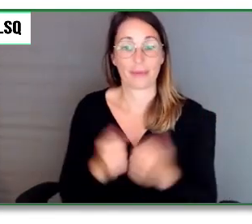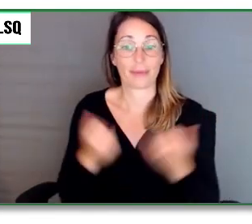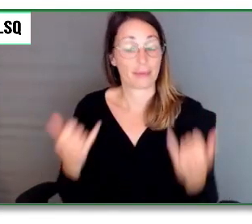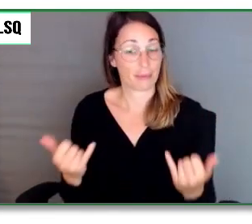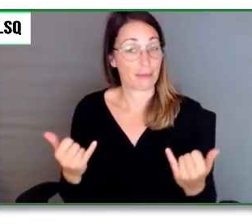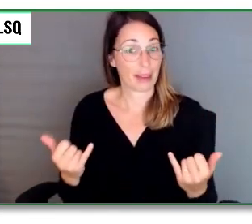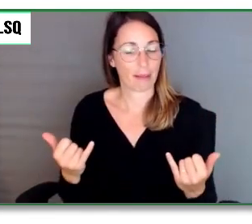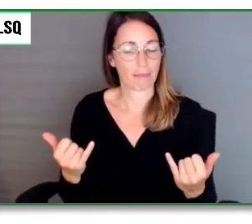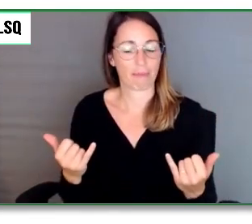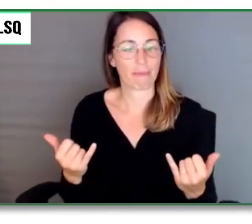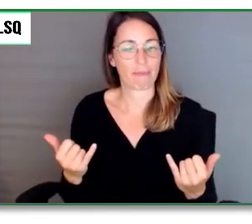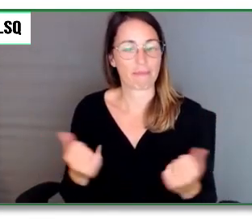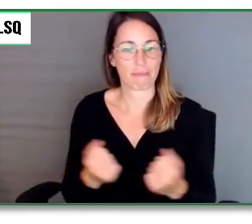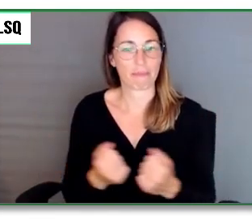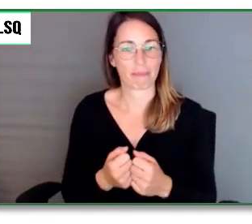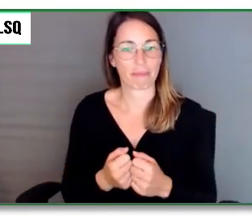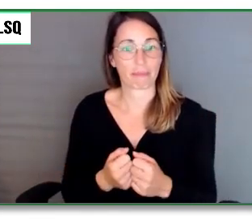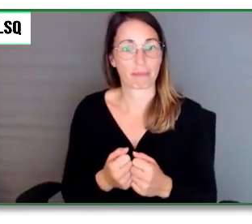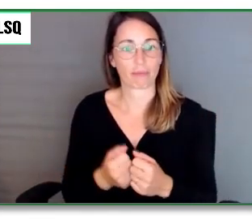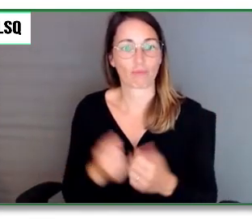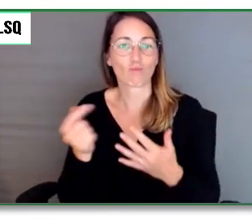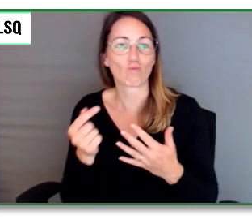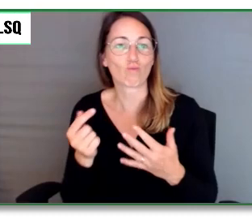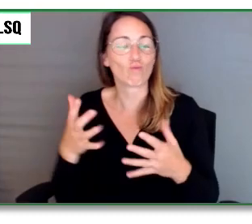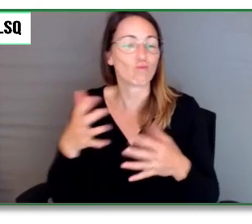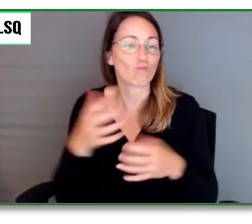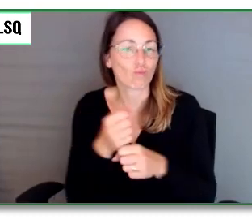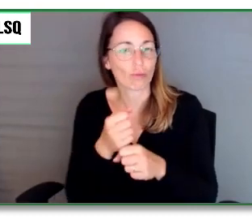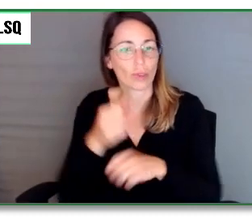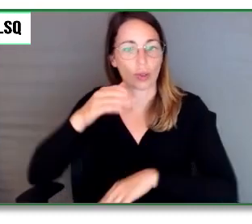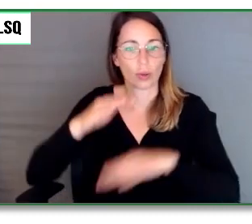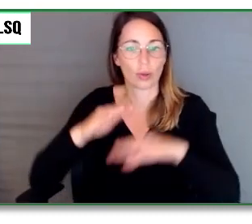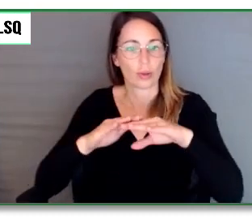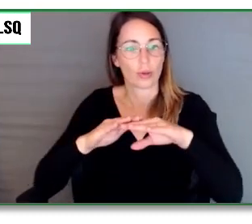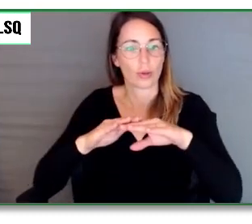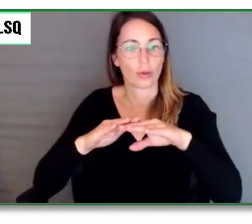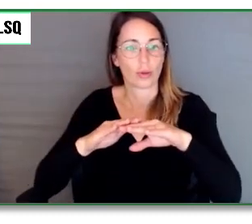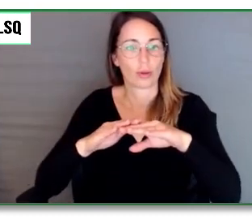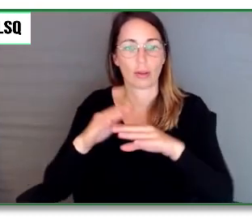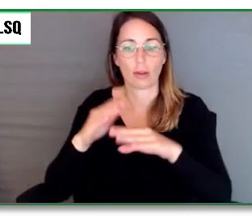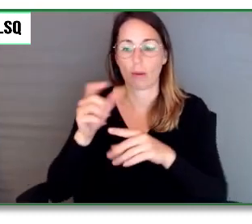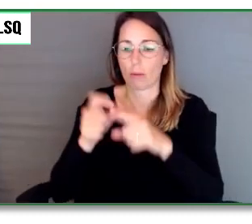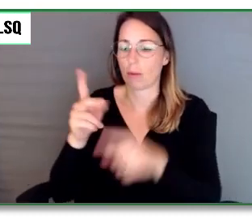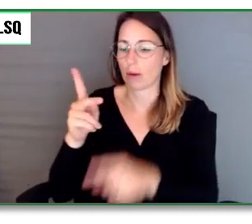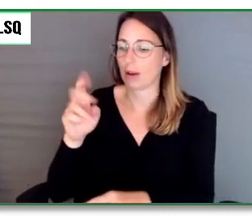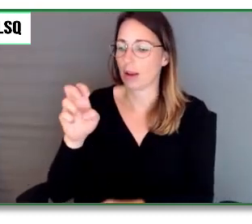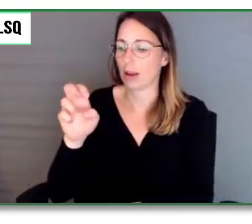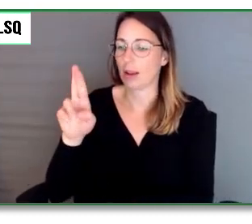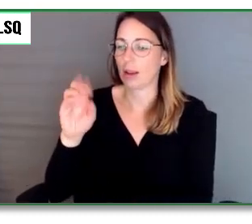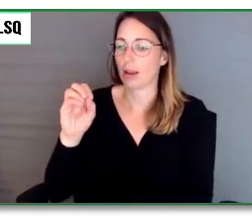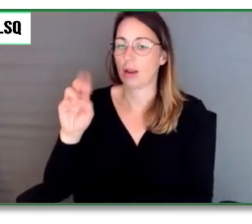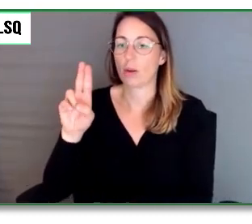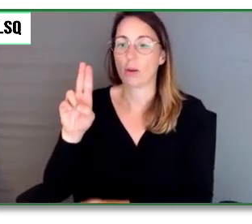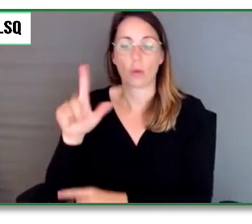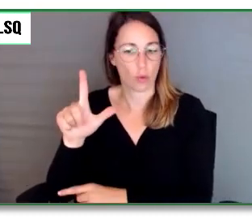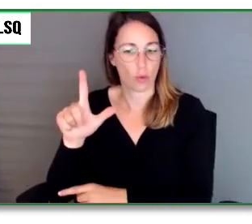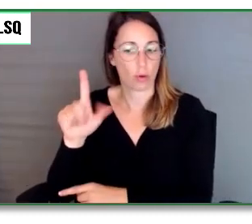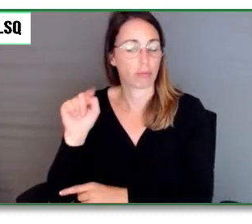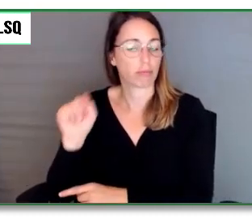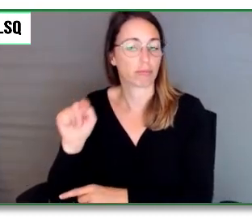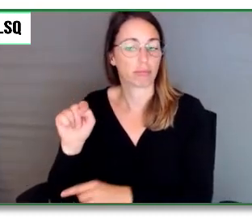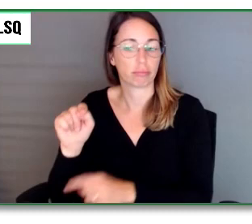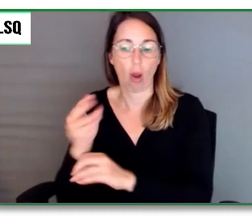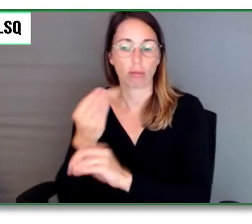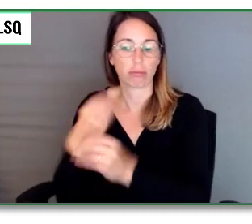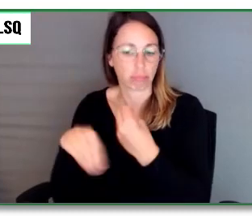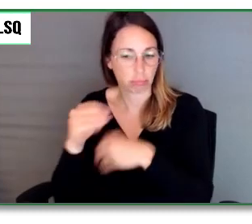Quelques mots sur Kyroule. Nous sommes une organisation dans la province du